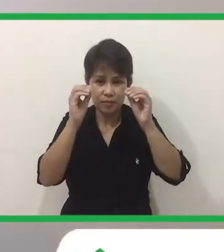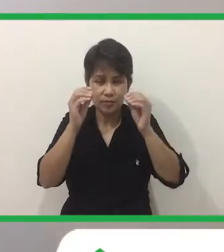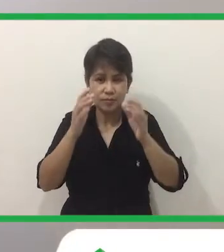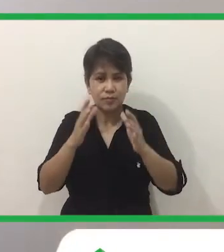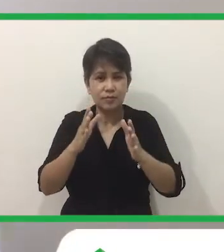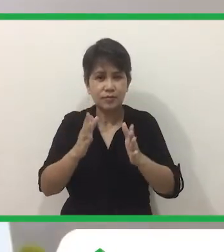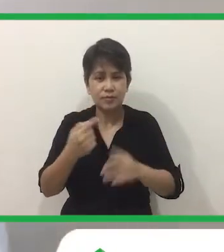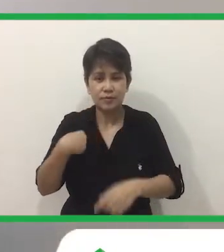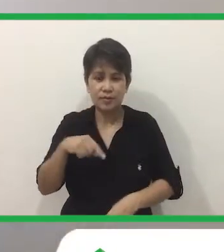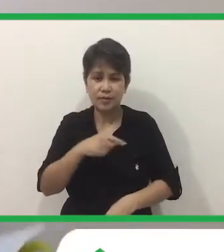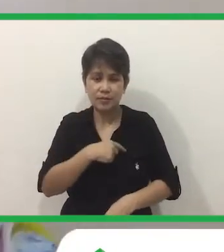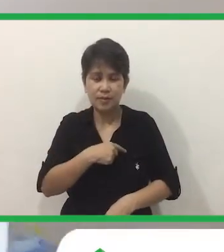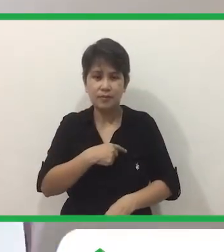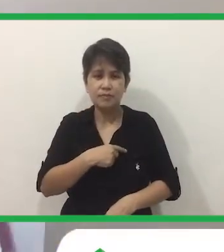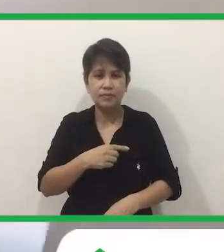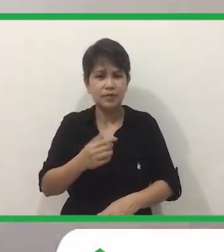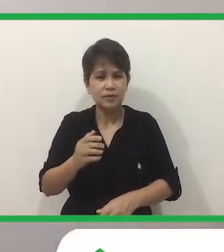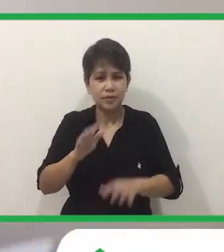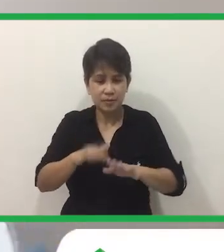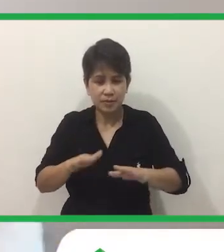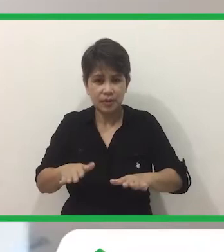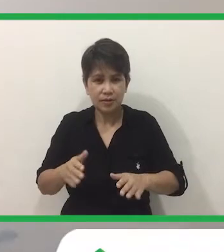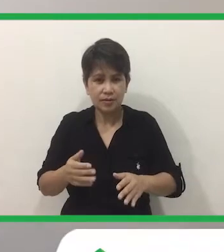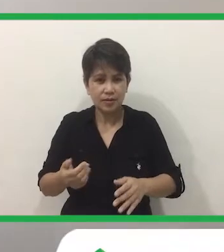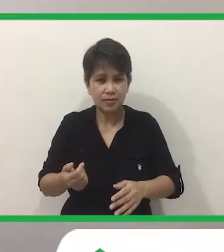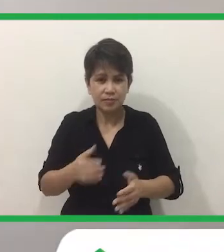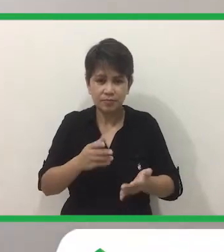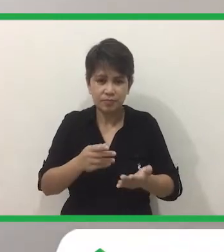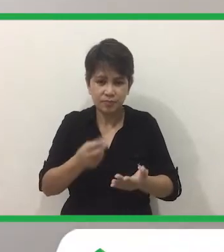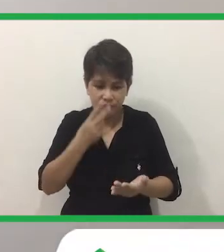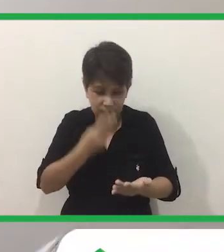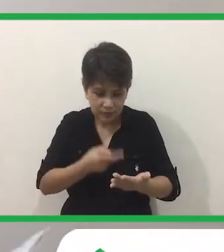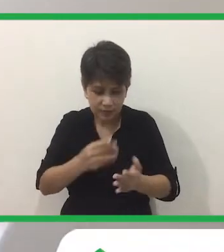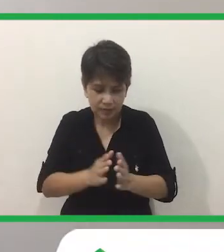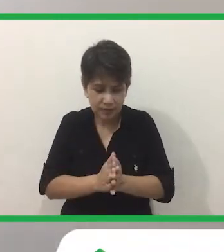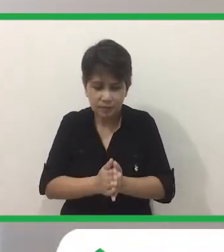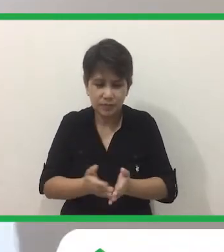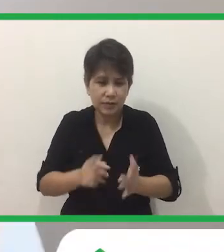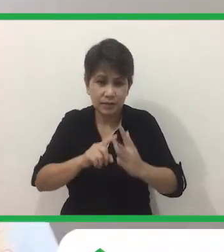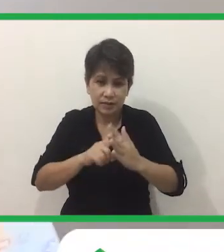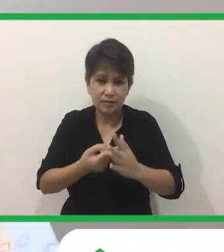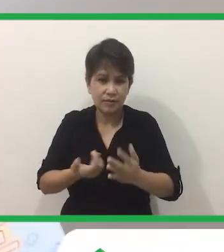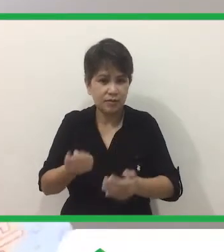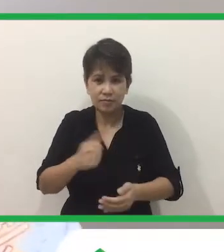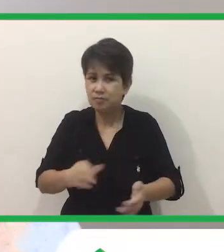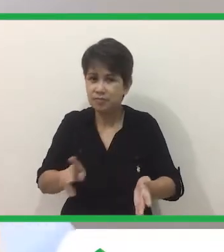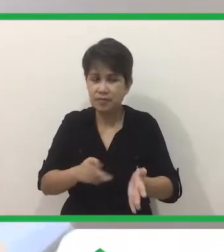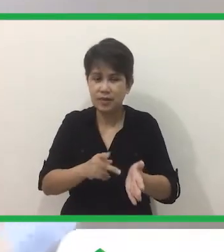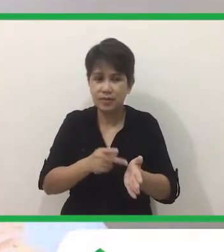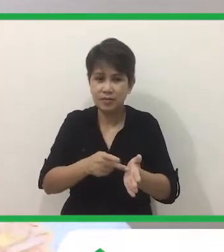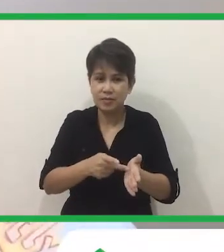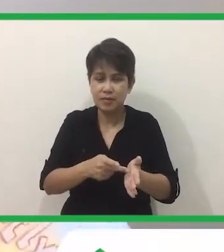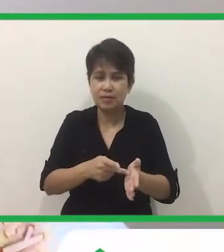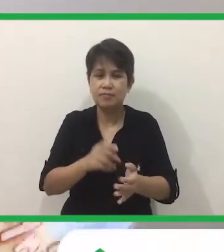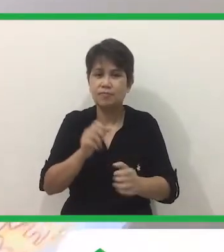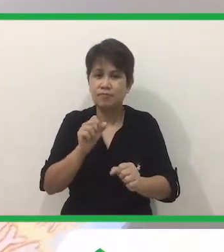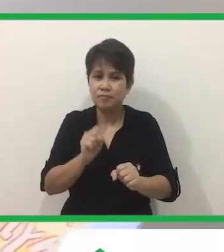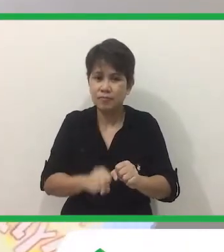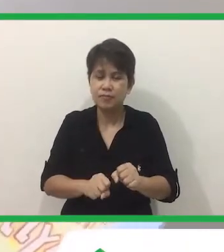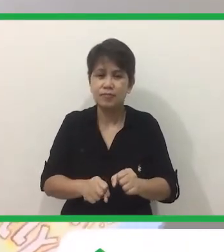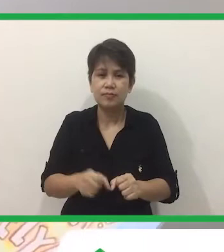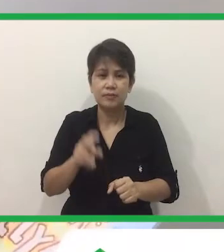daw po Pag nagbubuklat ng libro Kung saan saan Nagsisimula So kung Lagi natin Nabanggitin